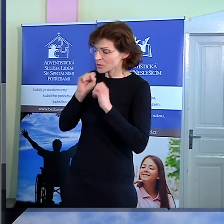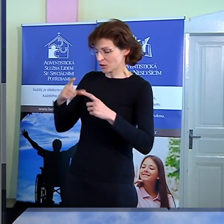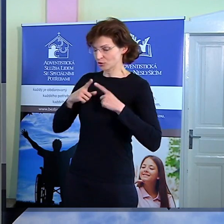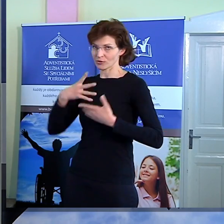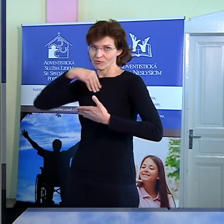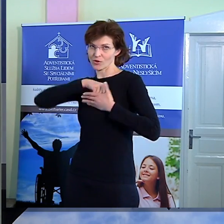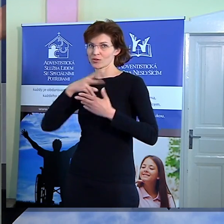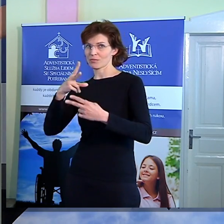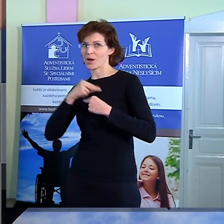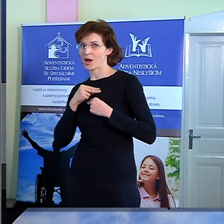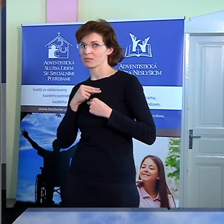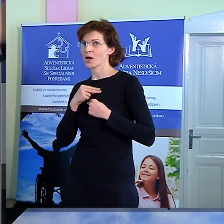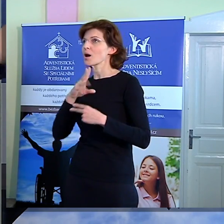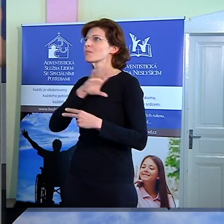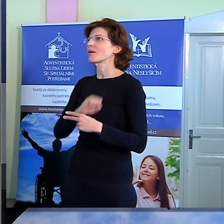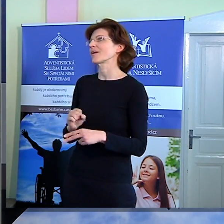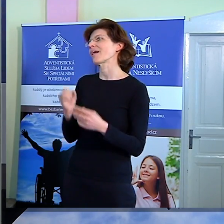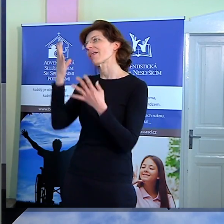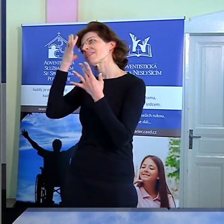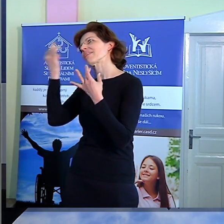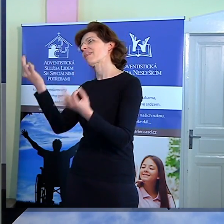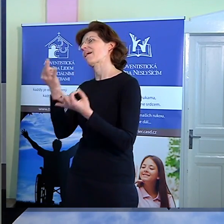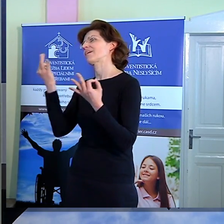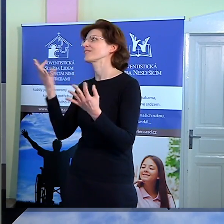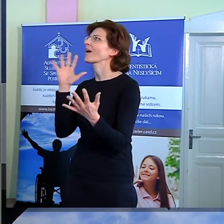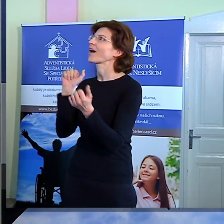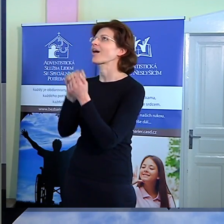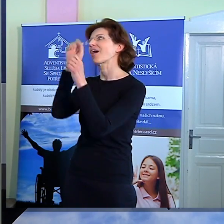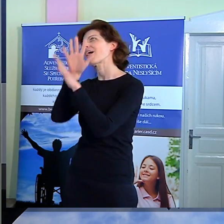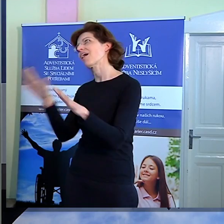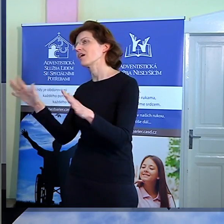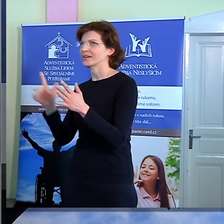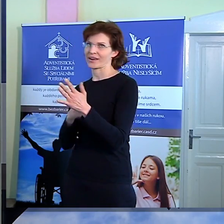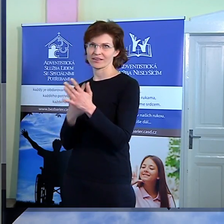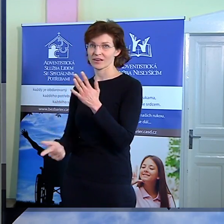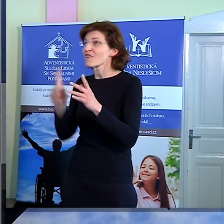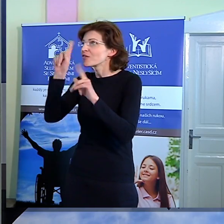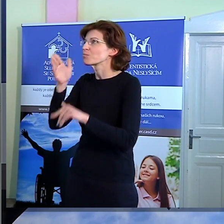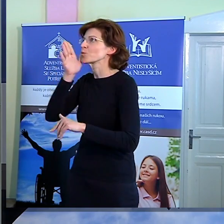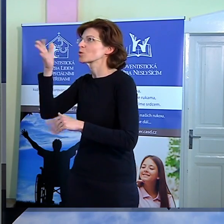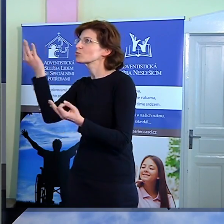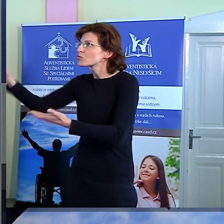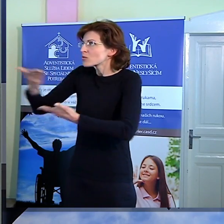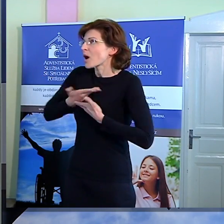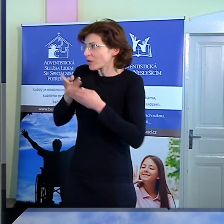Pavel není nějakým naivním věřícím, ví, co se v jeho budoucnosti může stát.